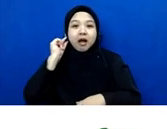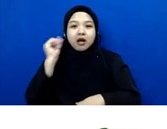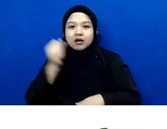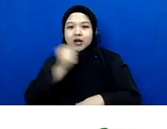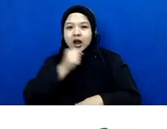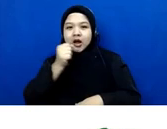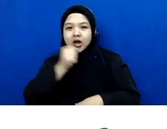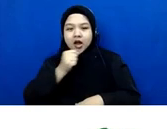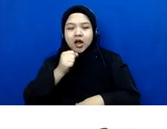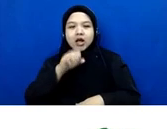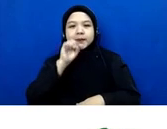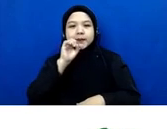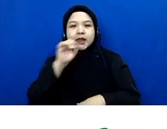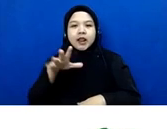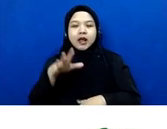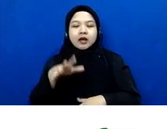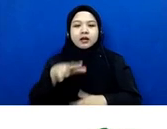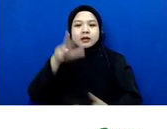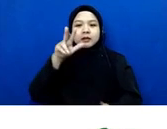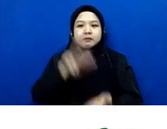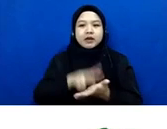penetapan hak waris ini juga